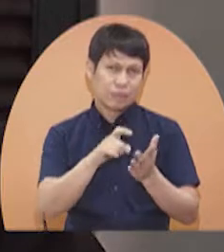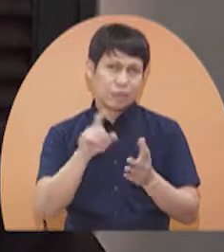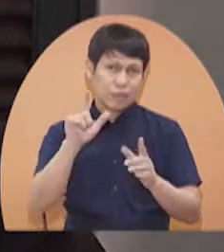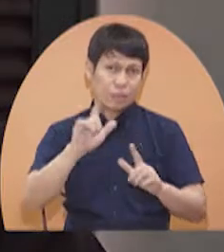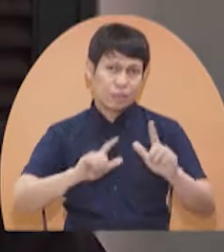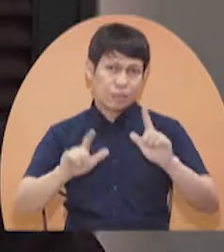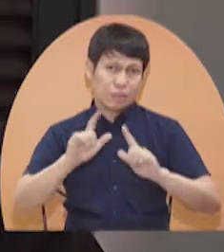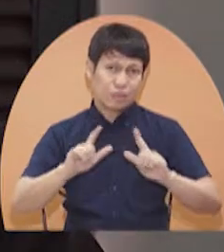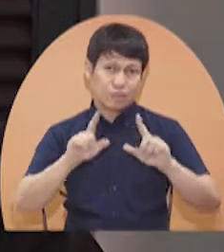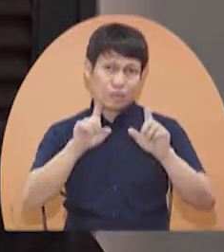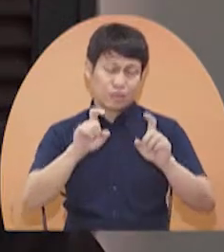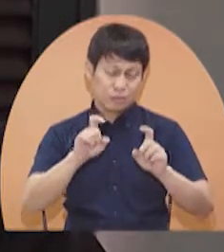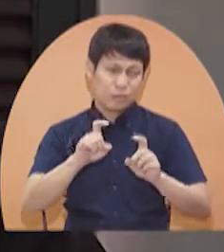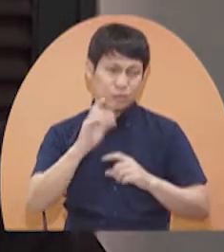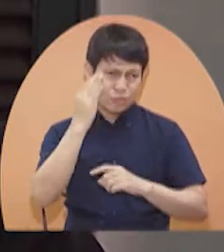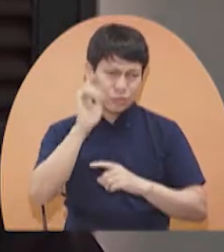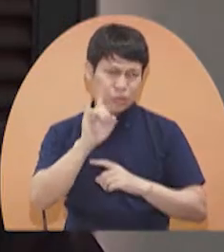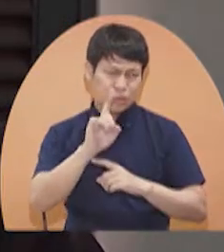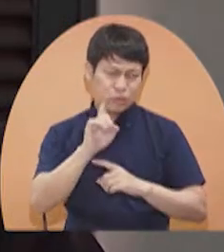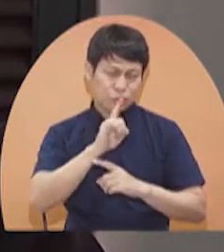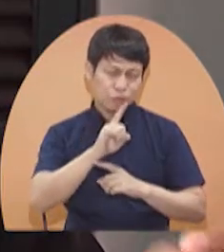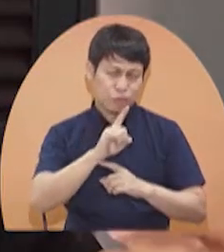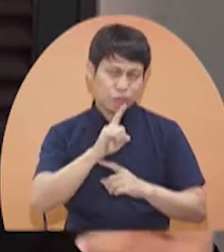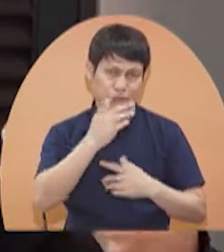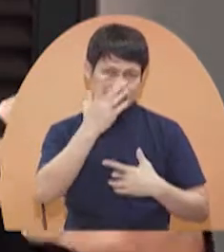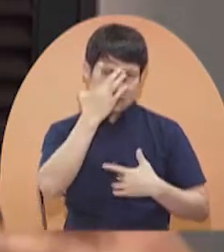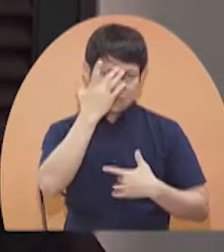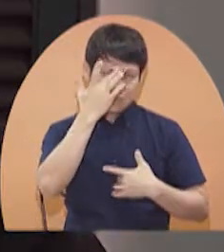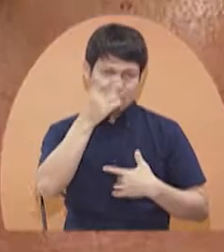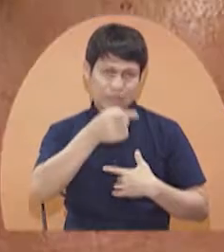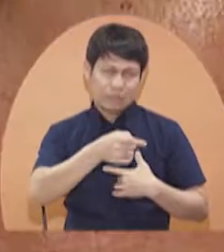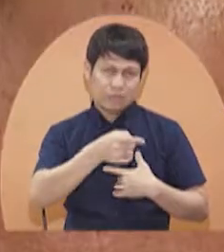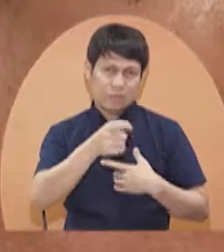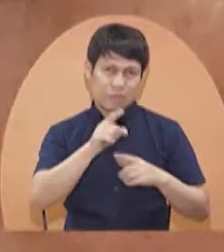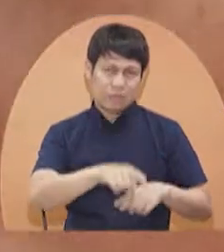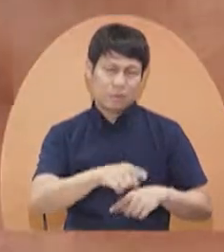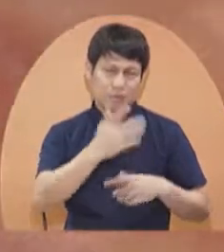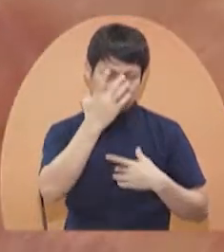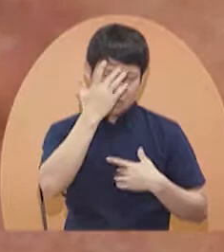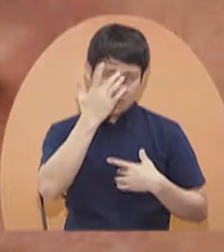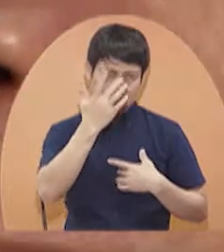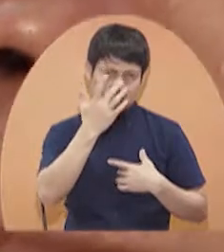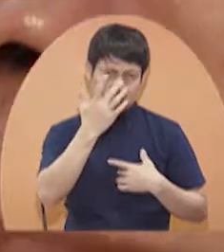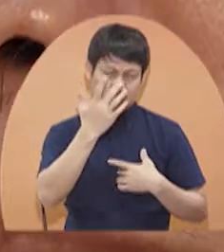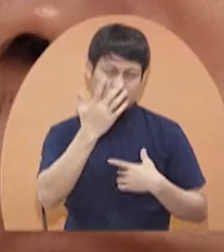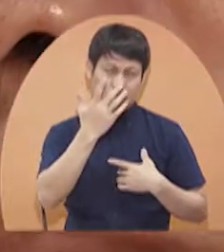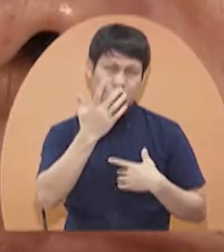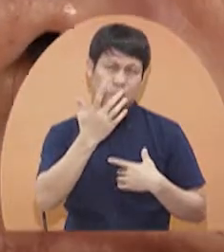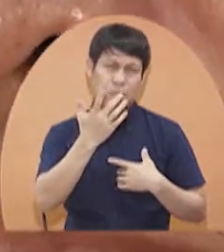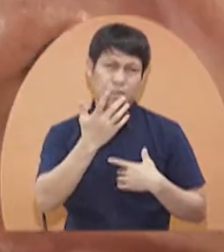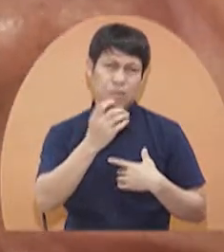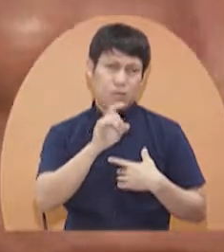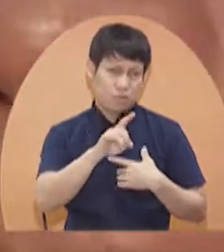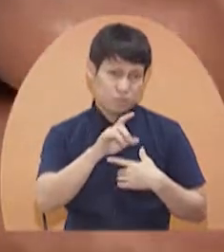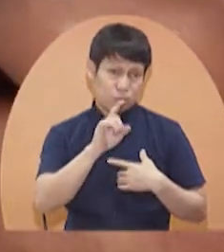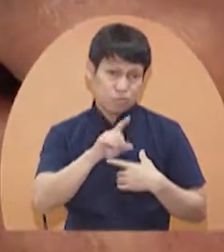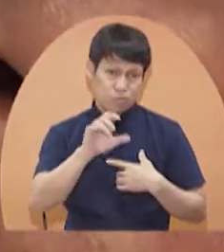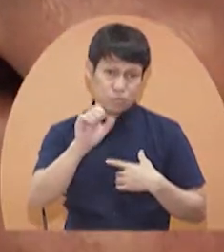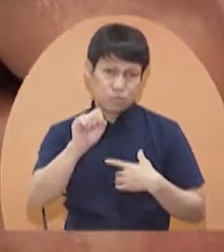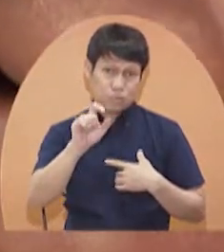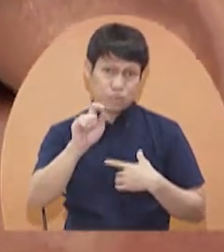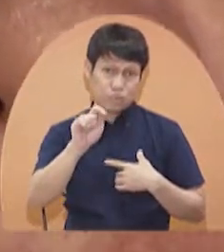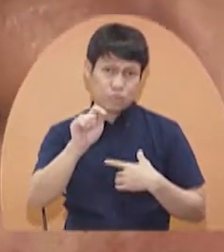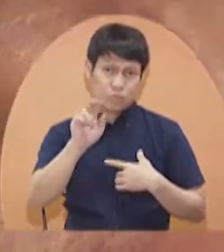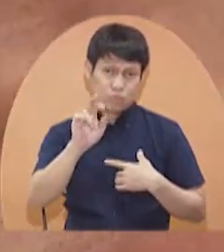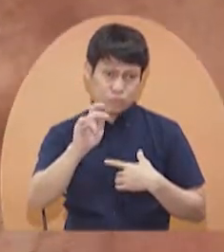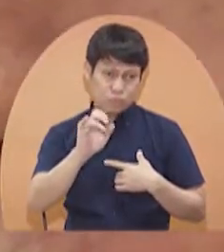para sa laboratory test ko para ma-determine kung ano talaga yung, ano yun, sakit ko kung bukod, stroke nga,